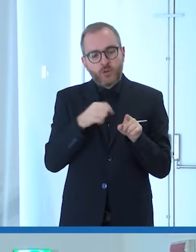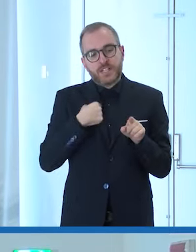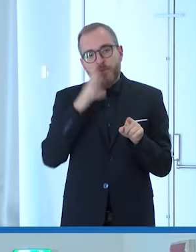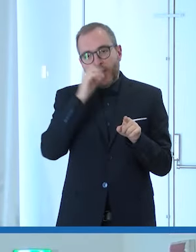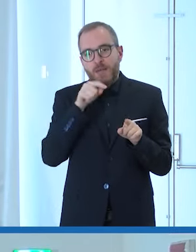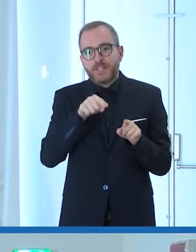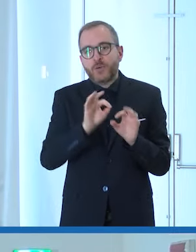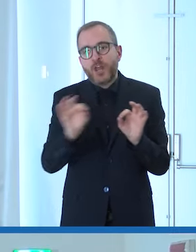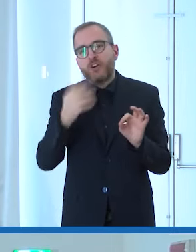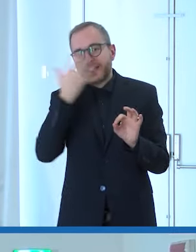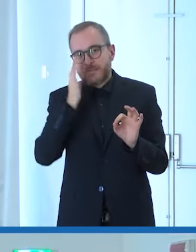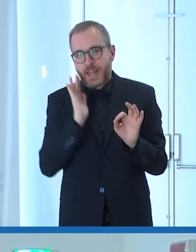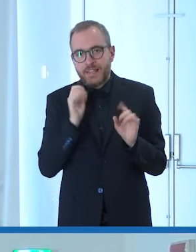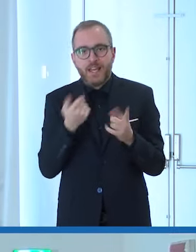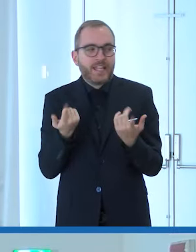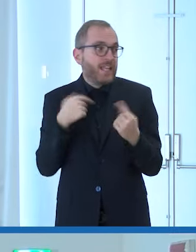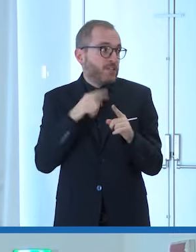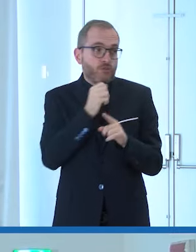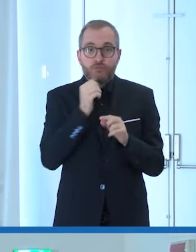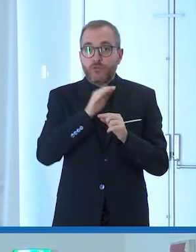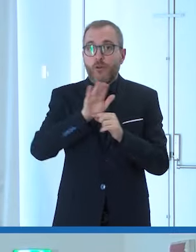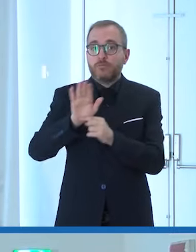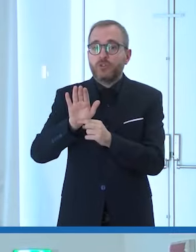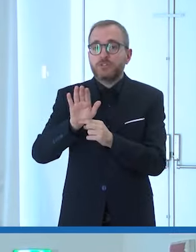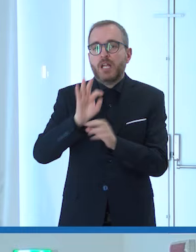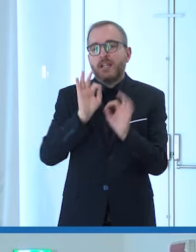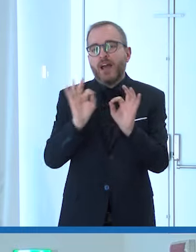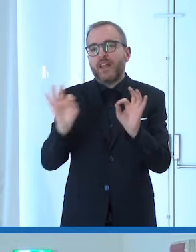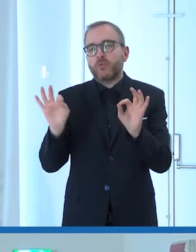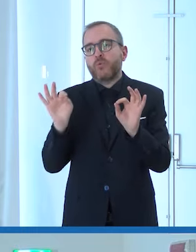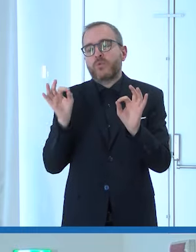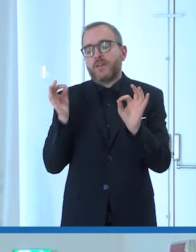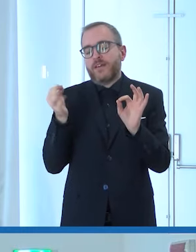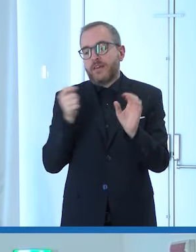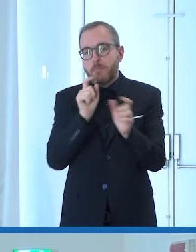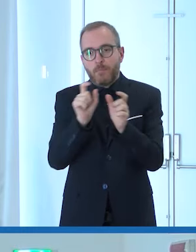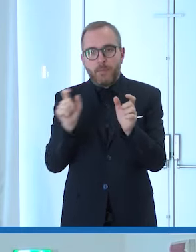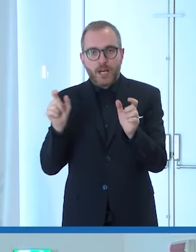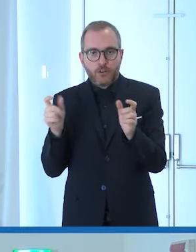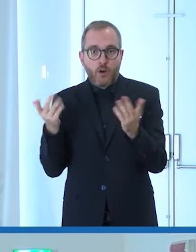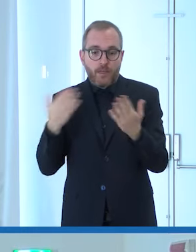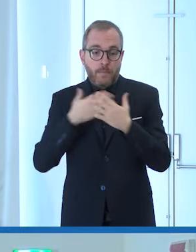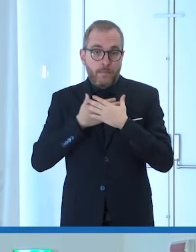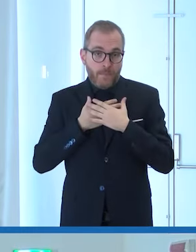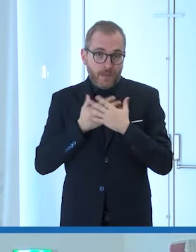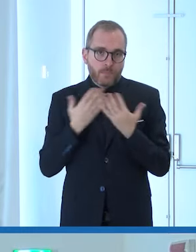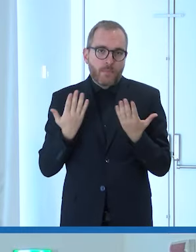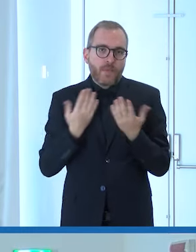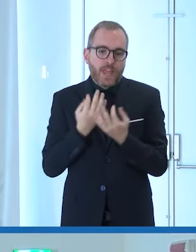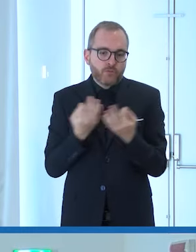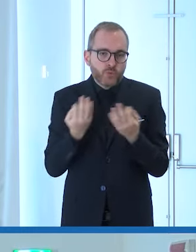quindi vi inviterei io adesso vi ho mostrato solo alcune delle parole che secondo me è giusto